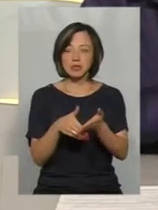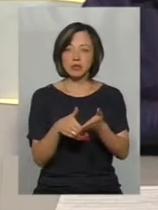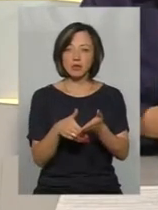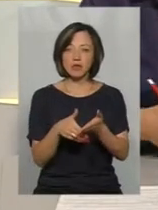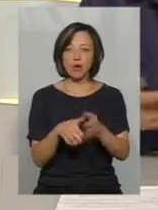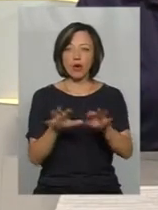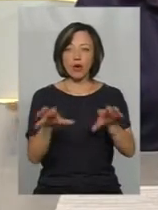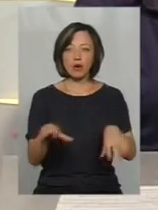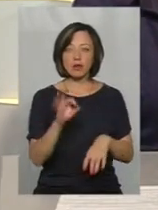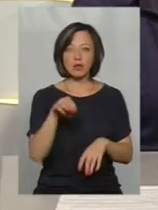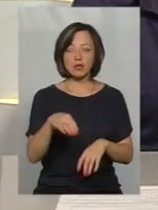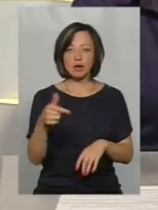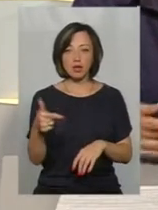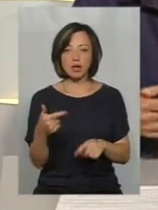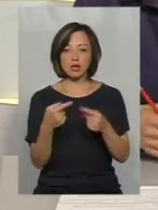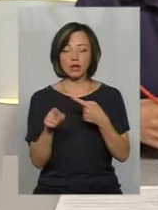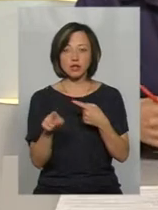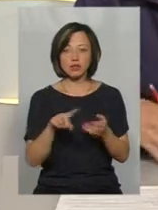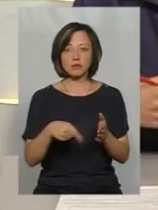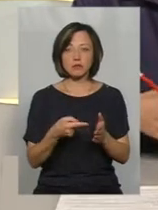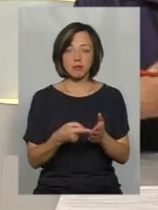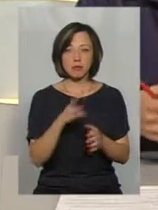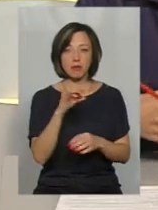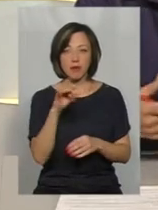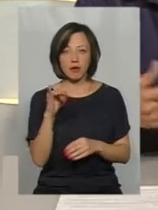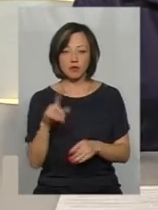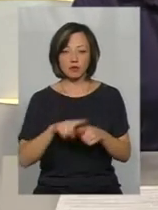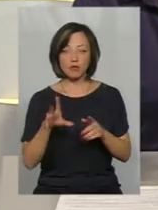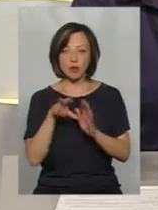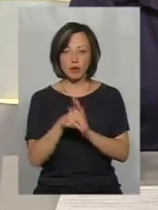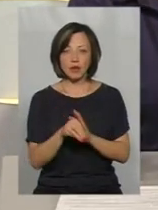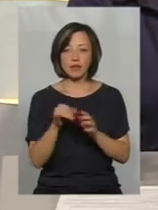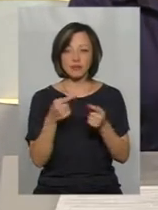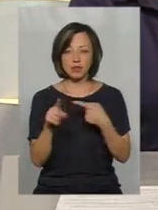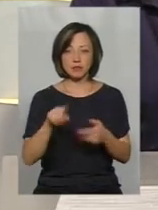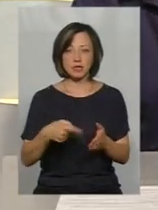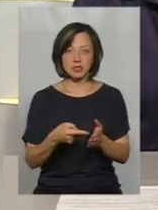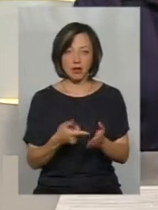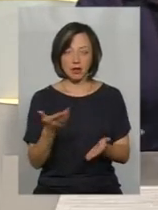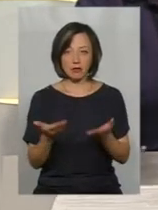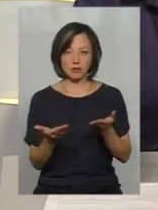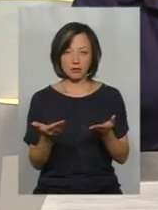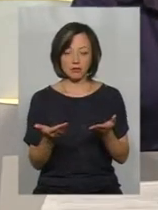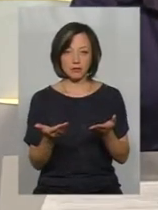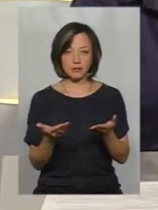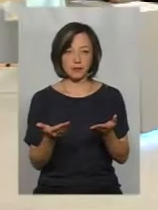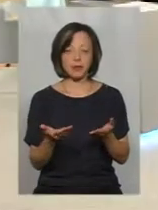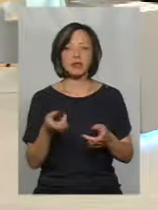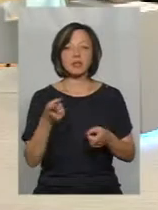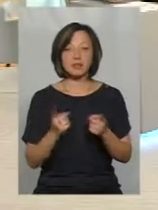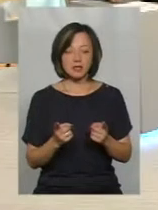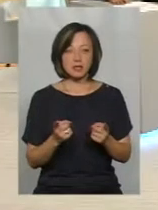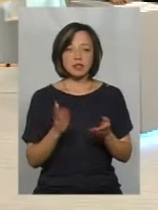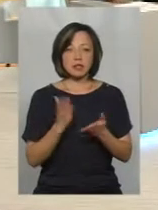голів ОТГ, мерів інших місць, для того, щоб, ну, скоріше, впроваджувалися тоді і в інших містах, якщо, ну, це дійсно так. Звісно.